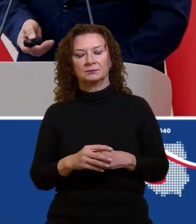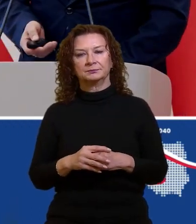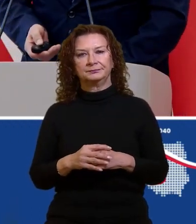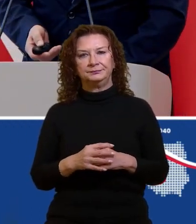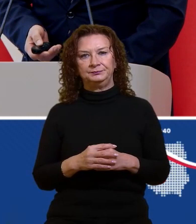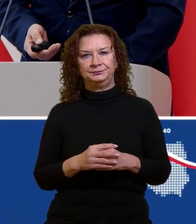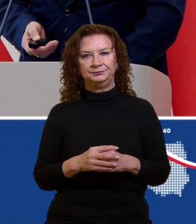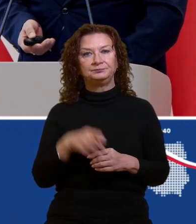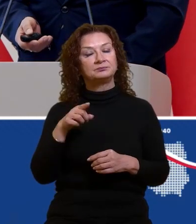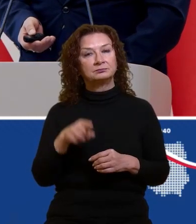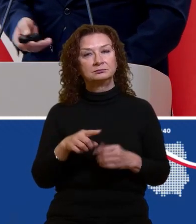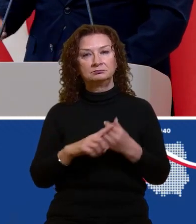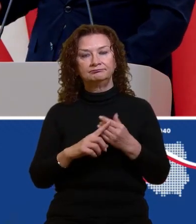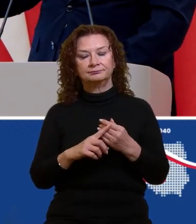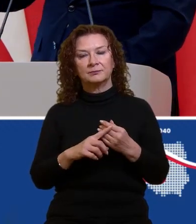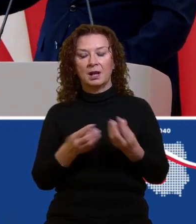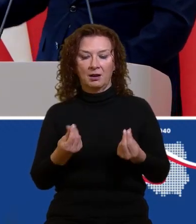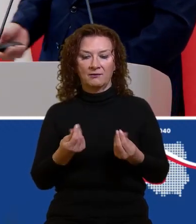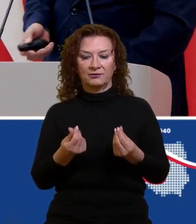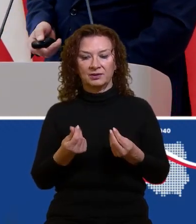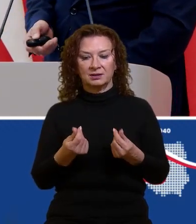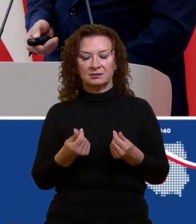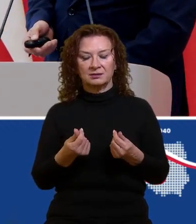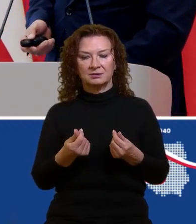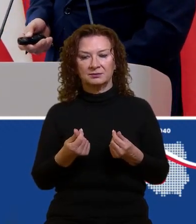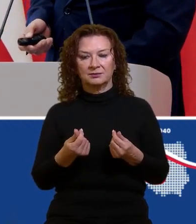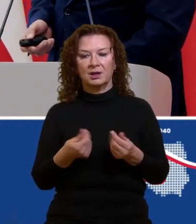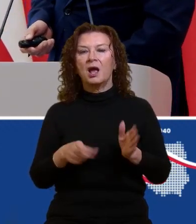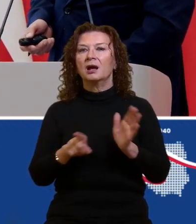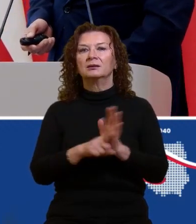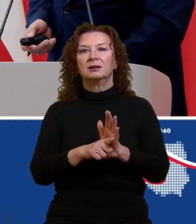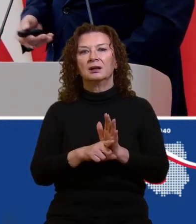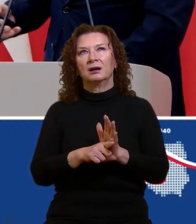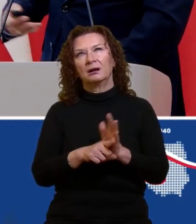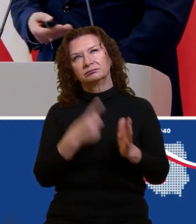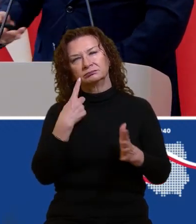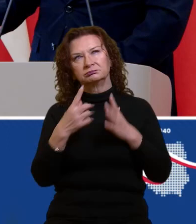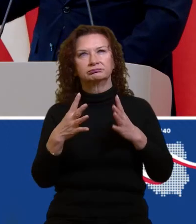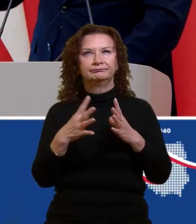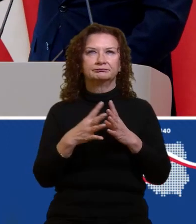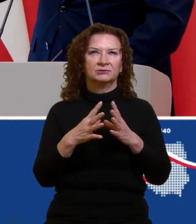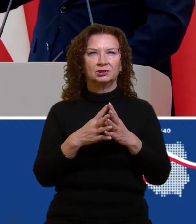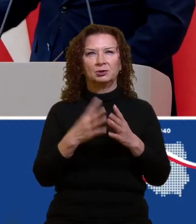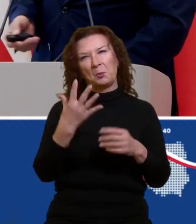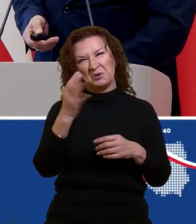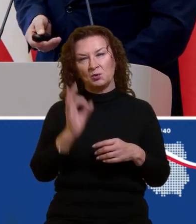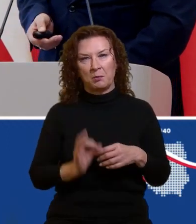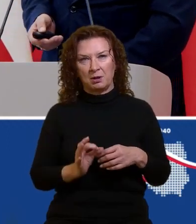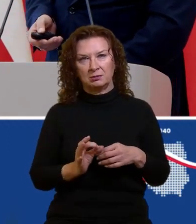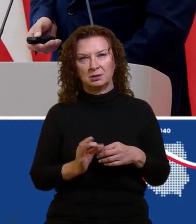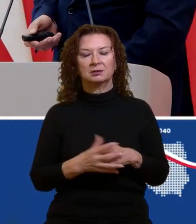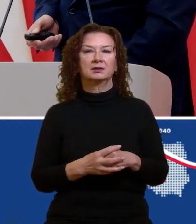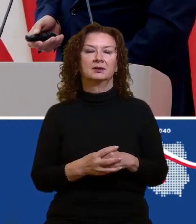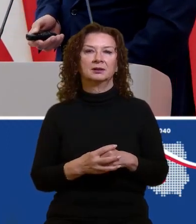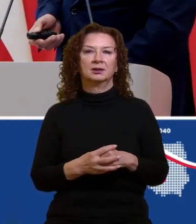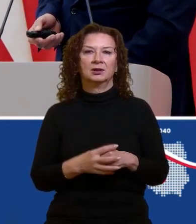która oznacza dla 95% podatników finalną stawkę podatkową, dla pozostałych wejście w